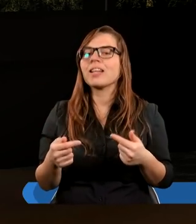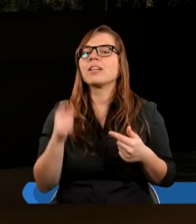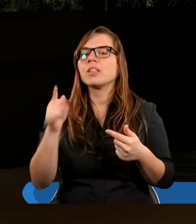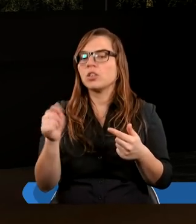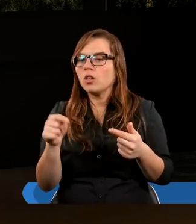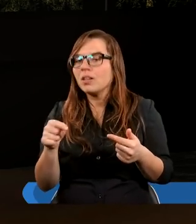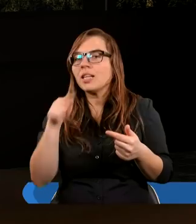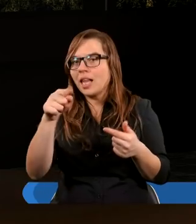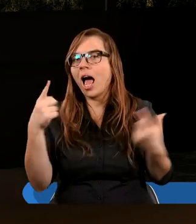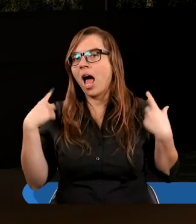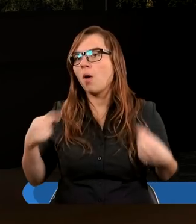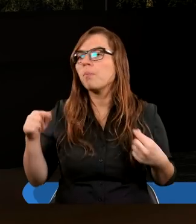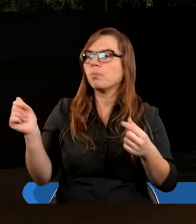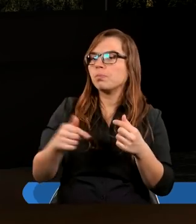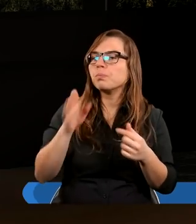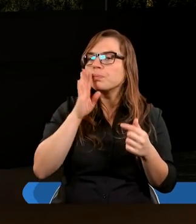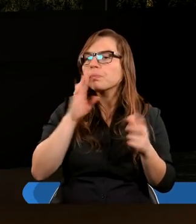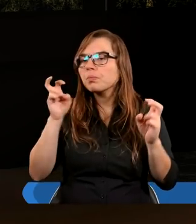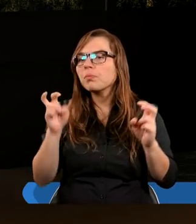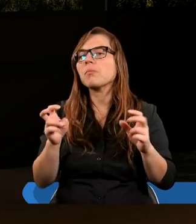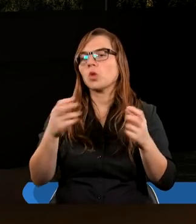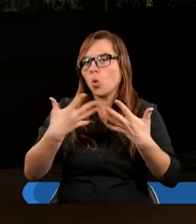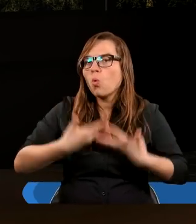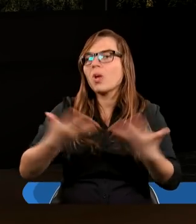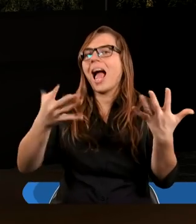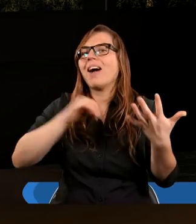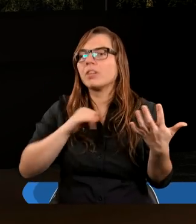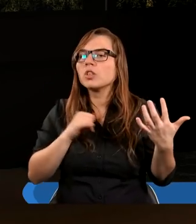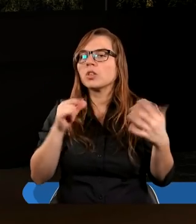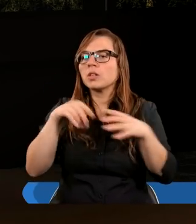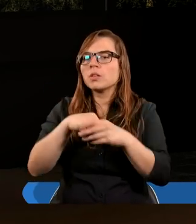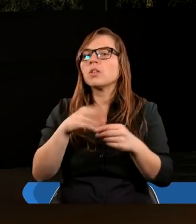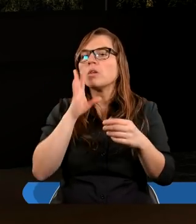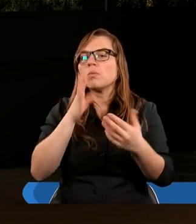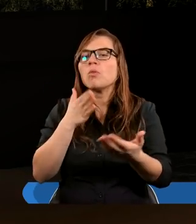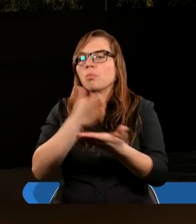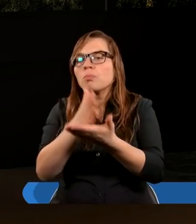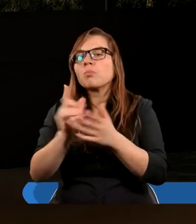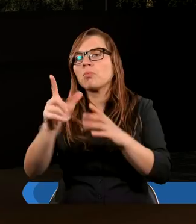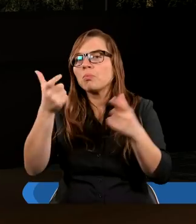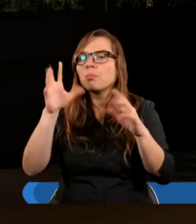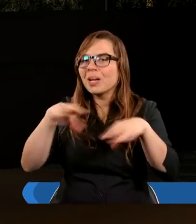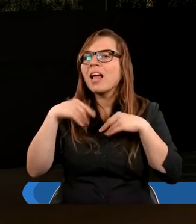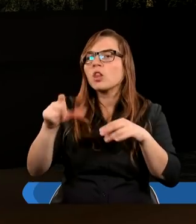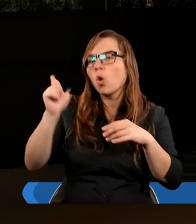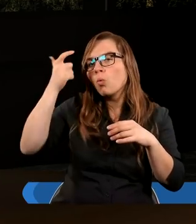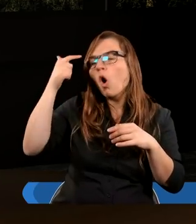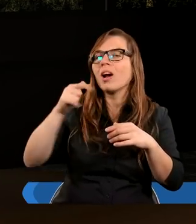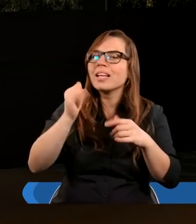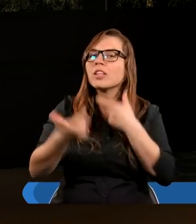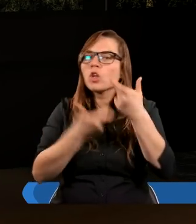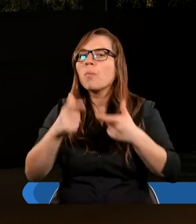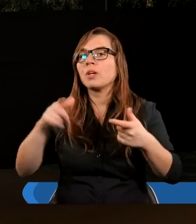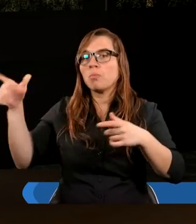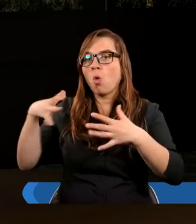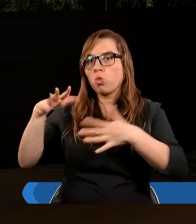no to wtedy taka osoba powinna się, że tak powiem, tutaj ujawnić i jakby przejąć tą pałeczkę. Zresztą przypuszczam, że Duch Święty no też